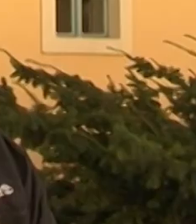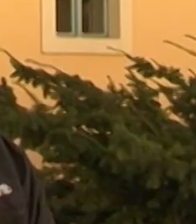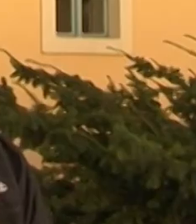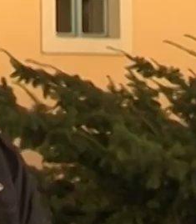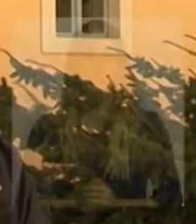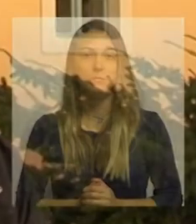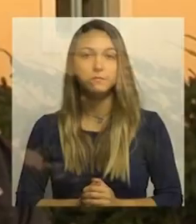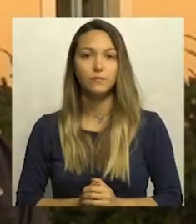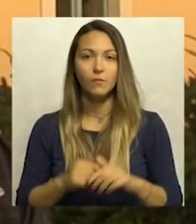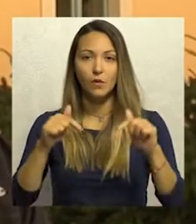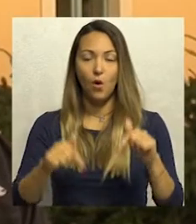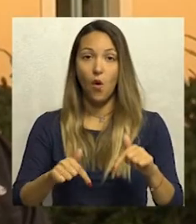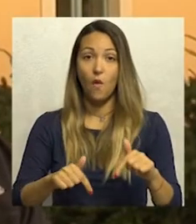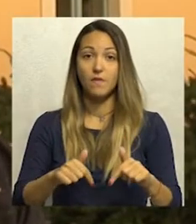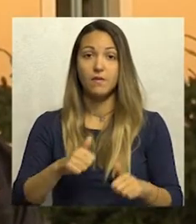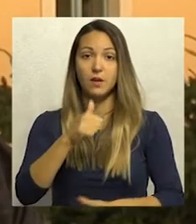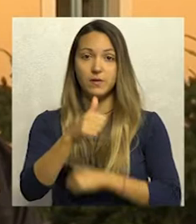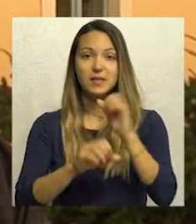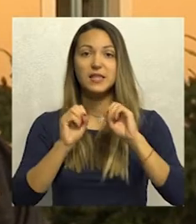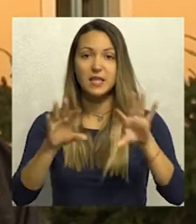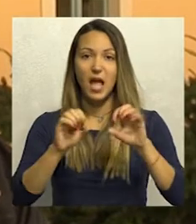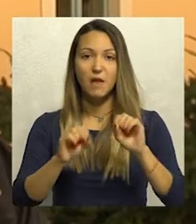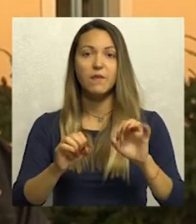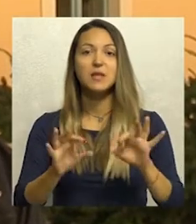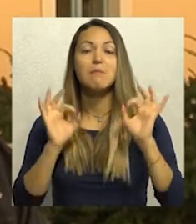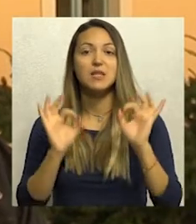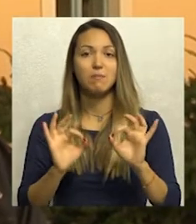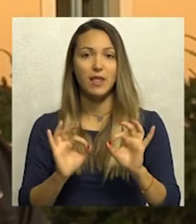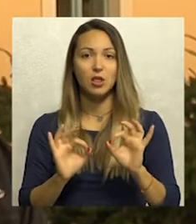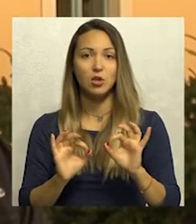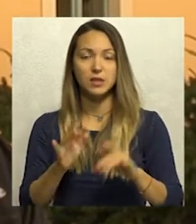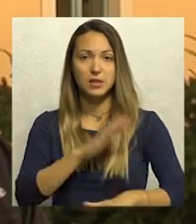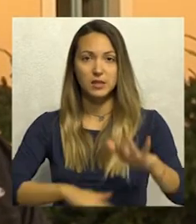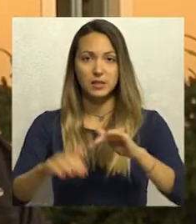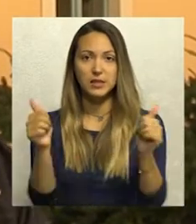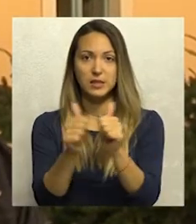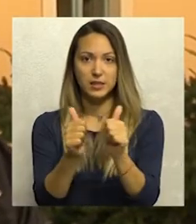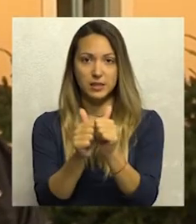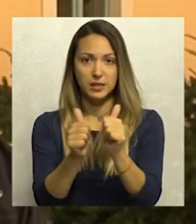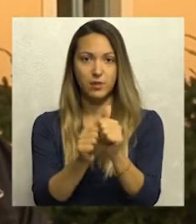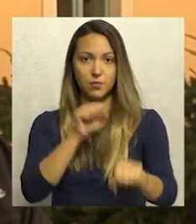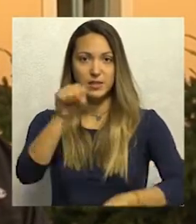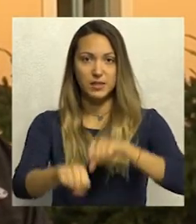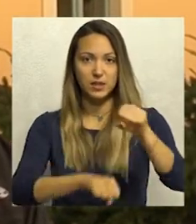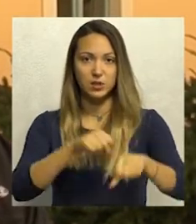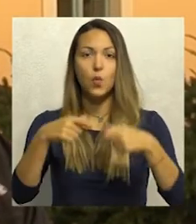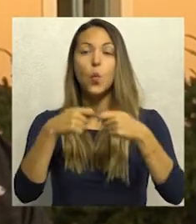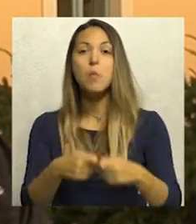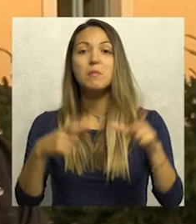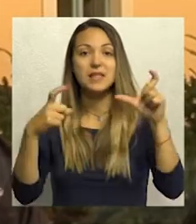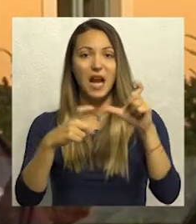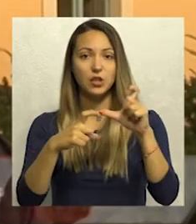Ove godine Savet za bezbednost saobraćaja zajedno sa Bicikličkim klubom Stražilovo